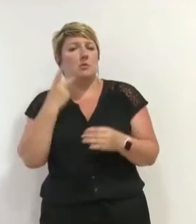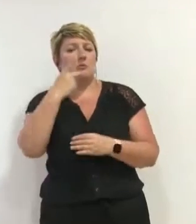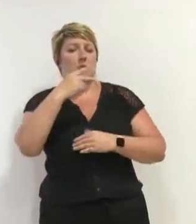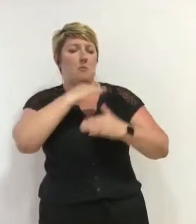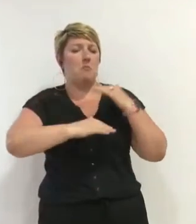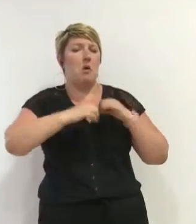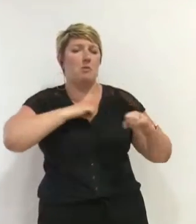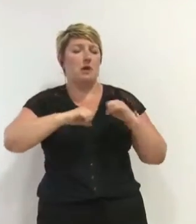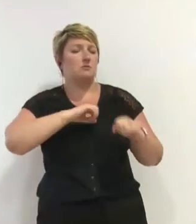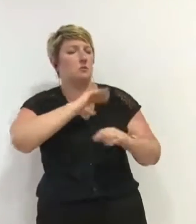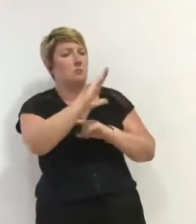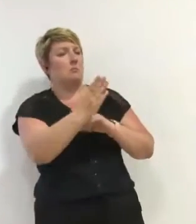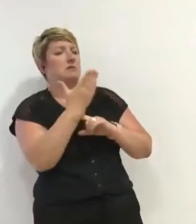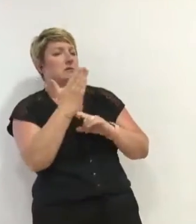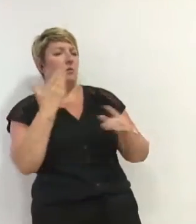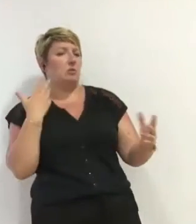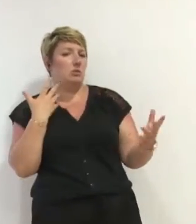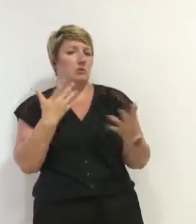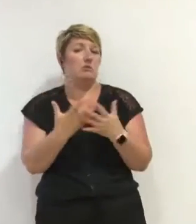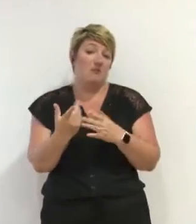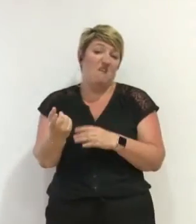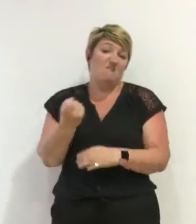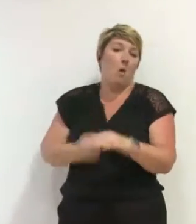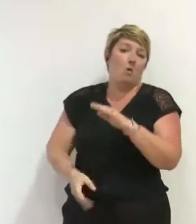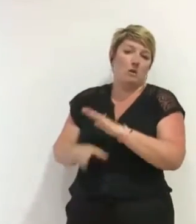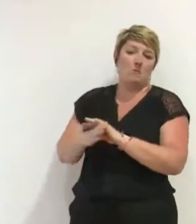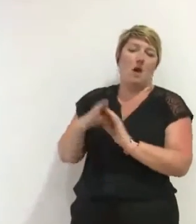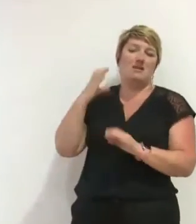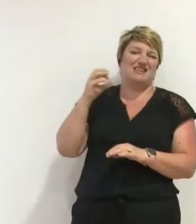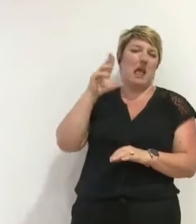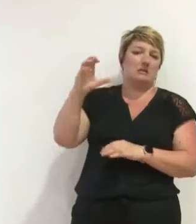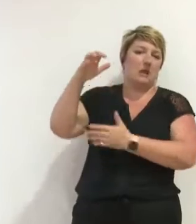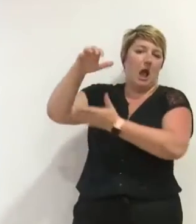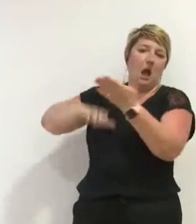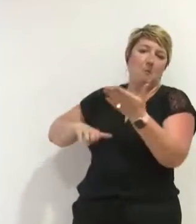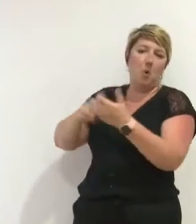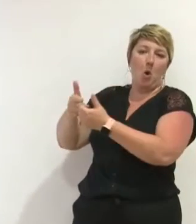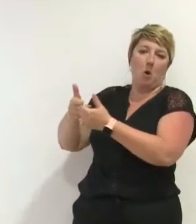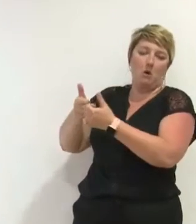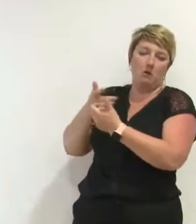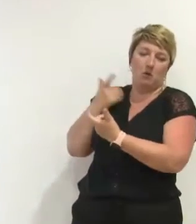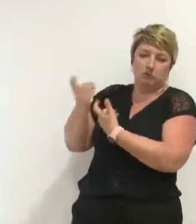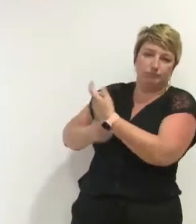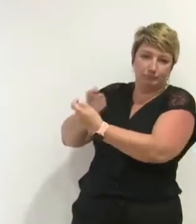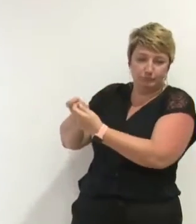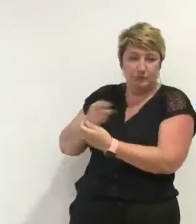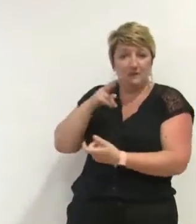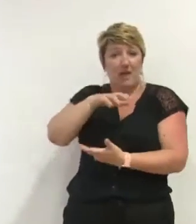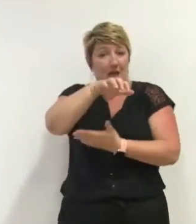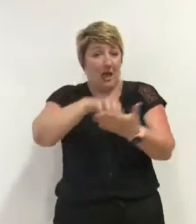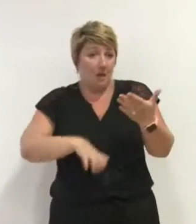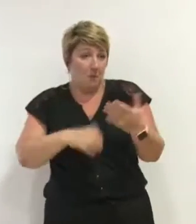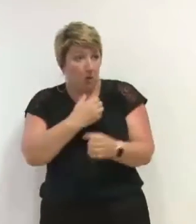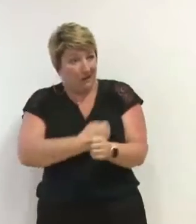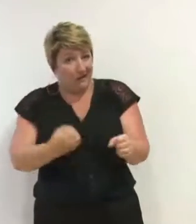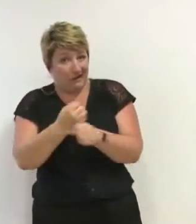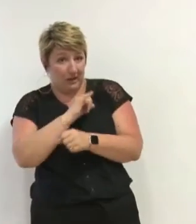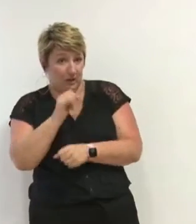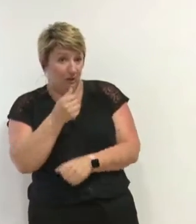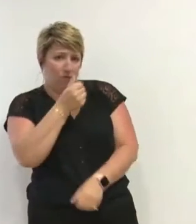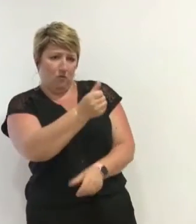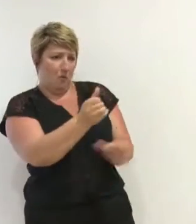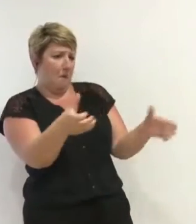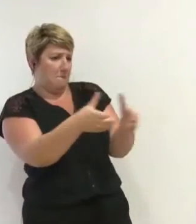adopté suite au rapport de la Chambre régionale des comptes. Que peut-on dire de ce bilan sinon qu'il n'a été établi que par vous-même, sans